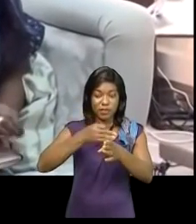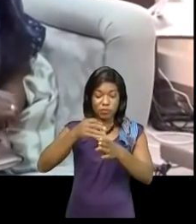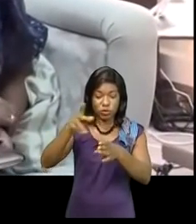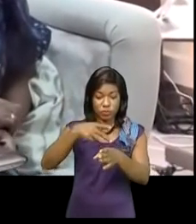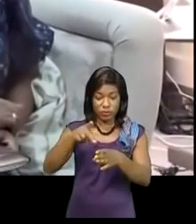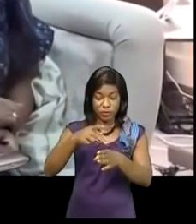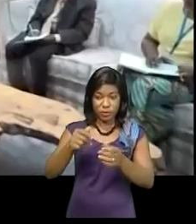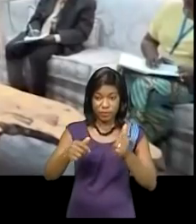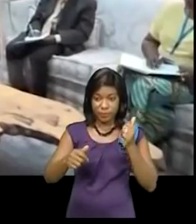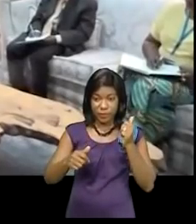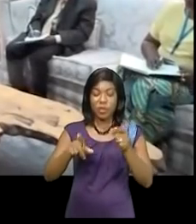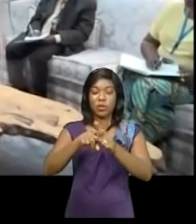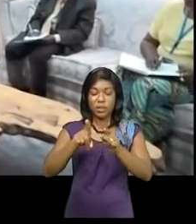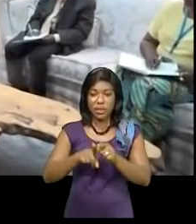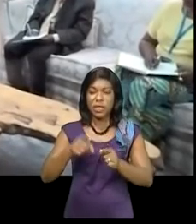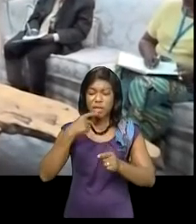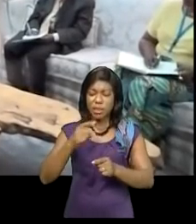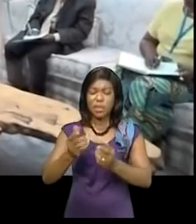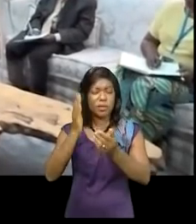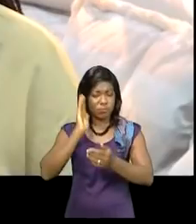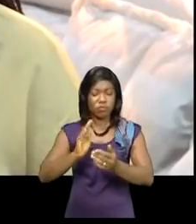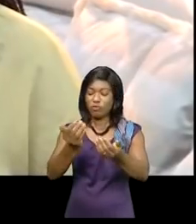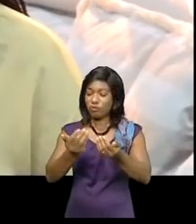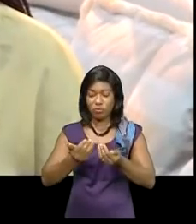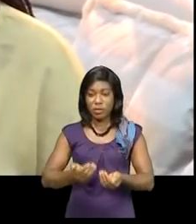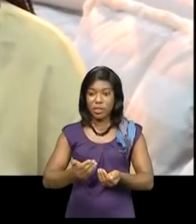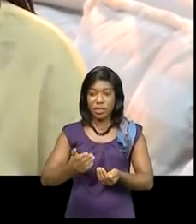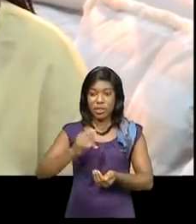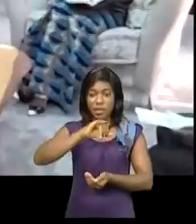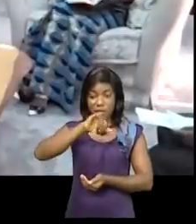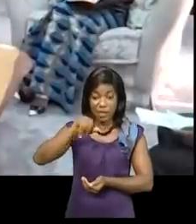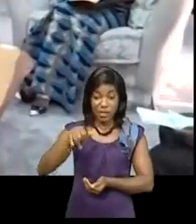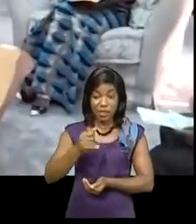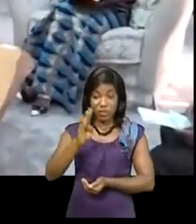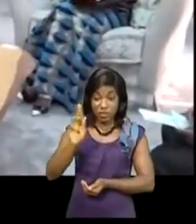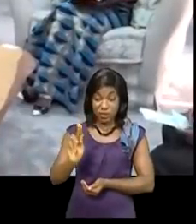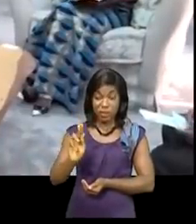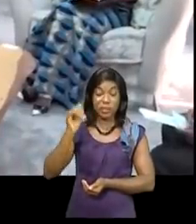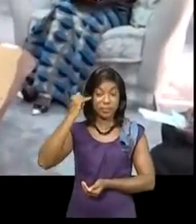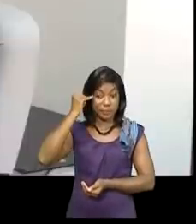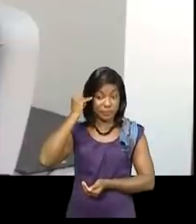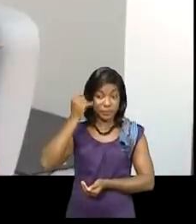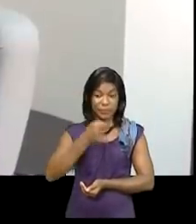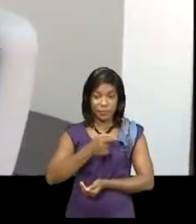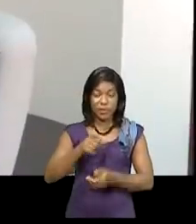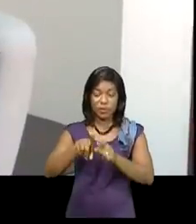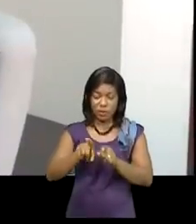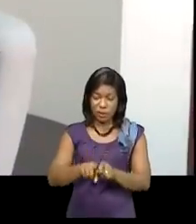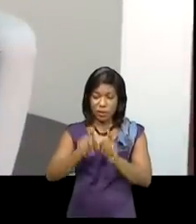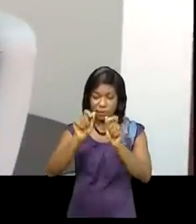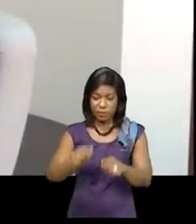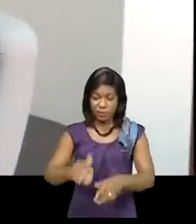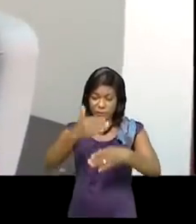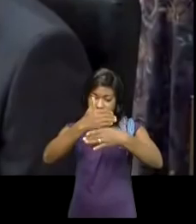Antoinette Kipoulou, a réitéré la volonté de la JICA d'accompagner ses ministères en entrée voyant la possibilité de